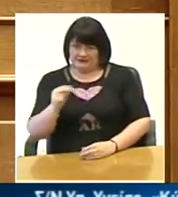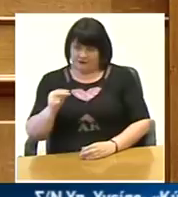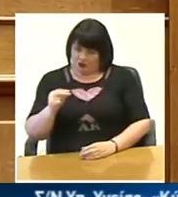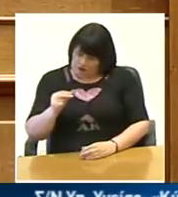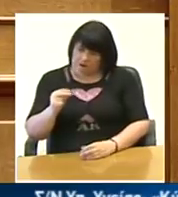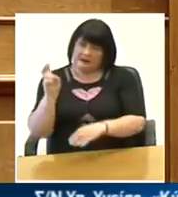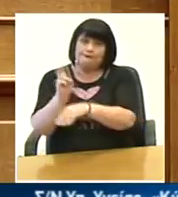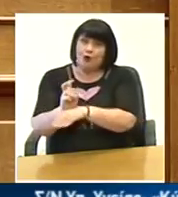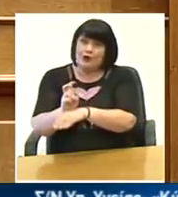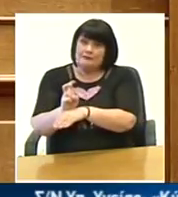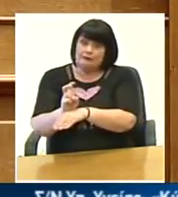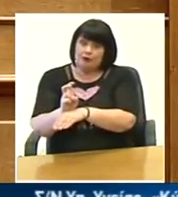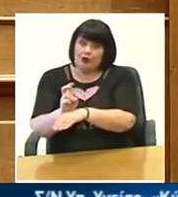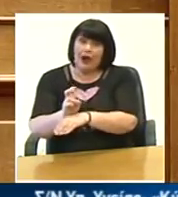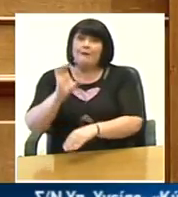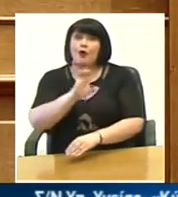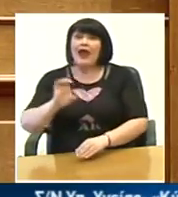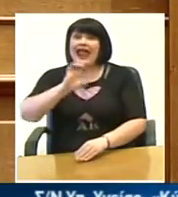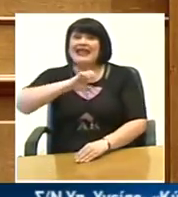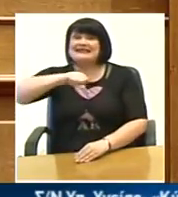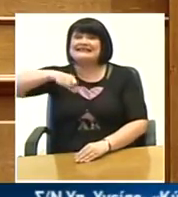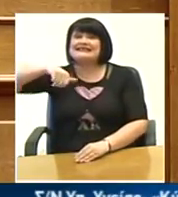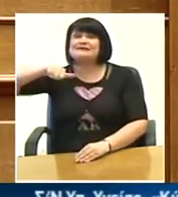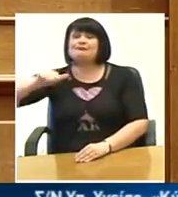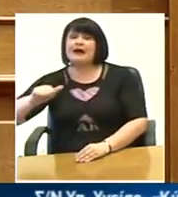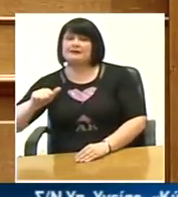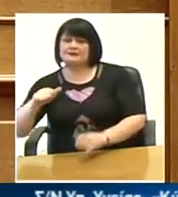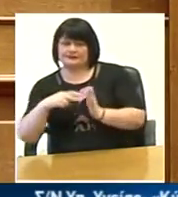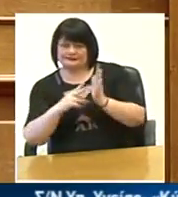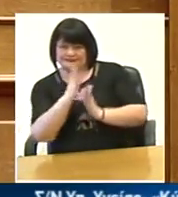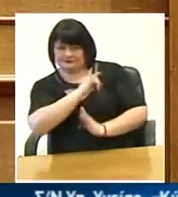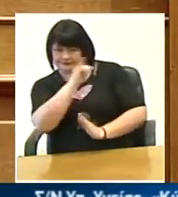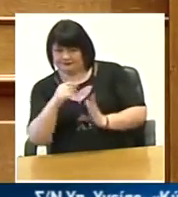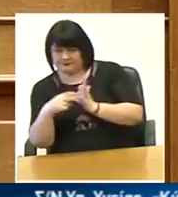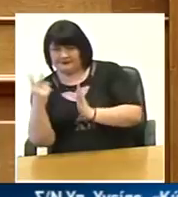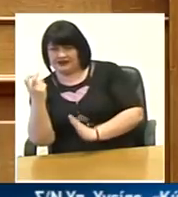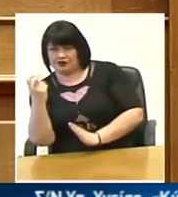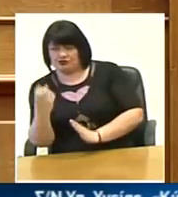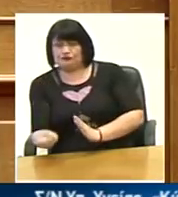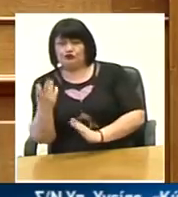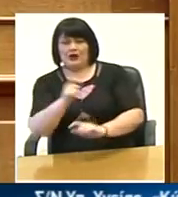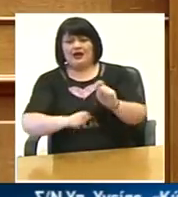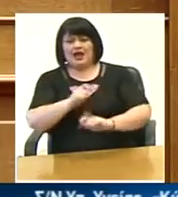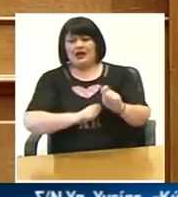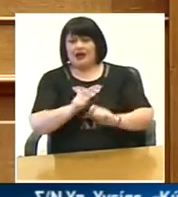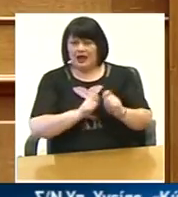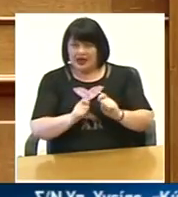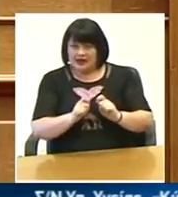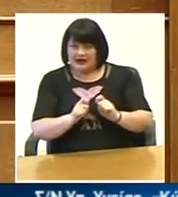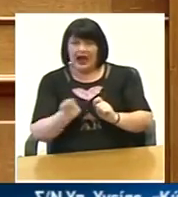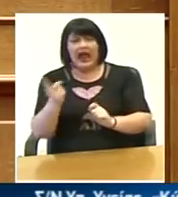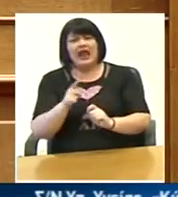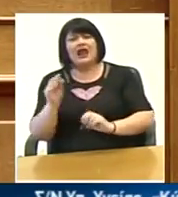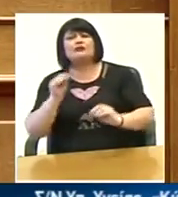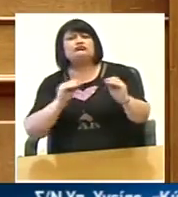υπόλοιπο από το ΕΣΠΑ του 14-20 που ήταν για νέα έργα γιατί όλα τα άλλα ήταν μεταφερόμενα